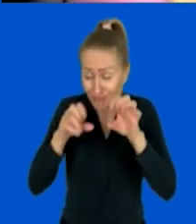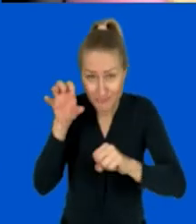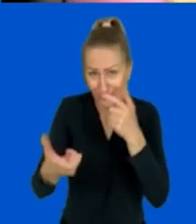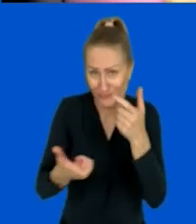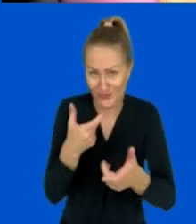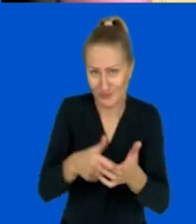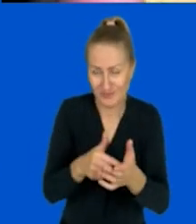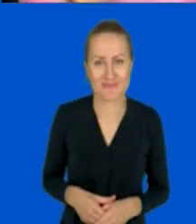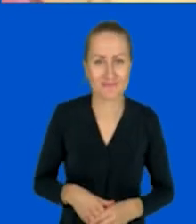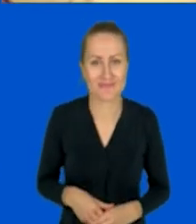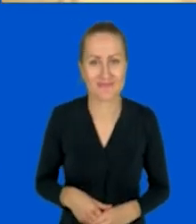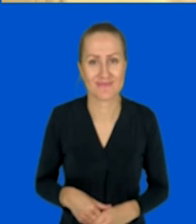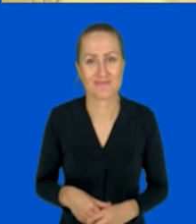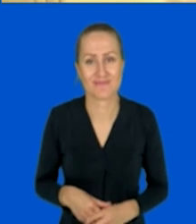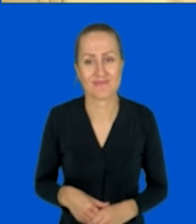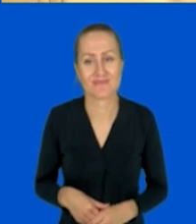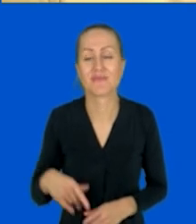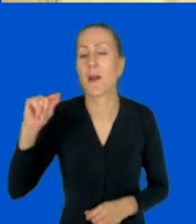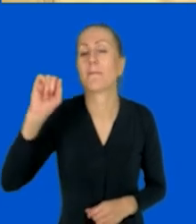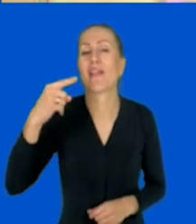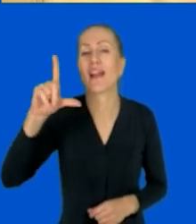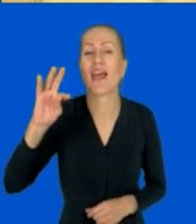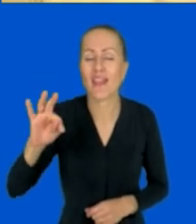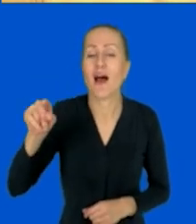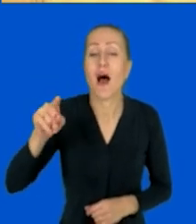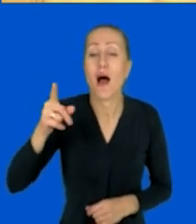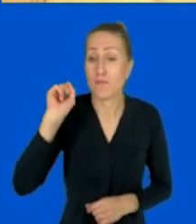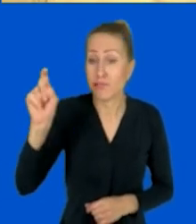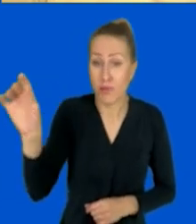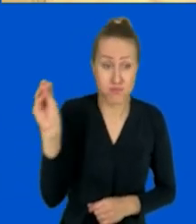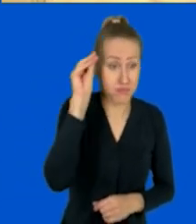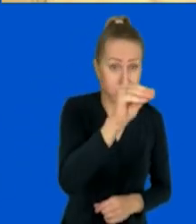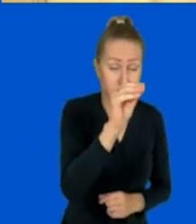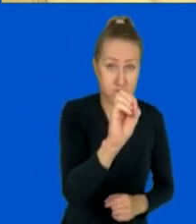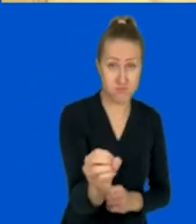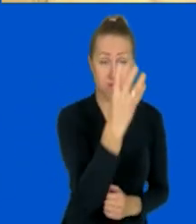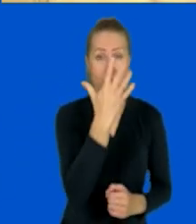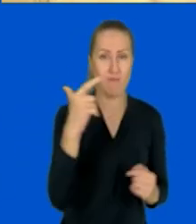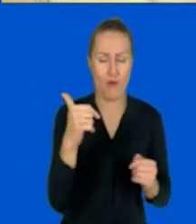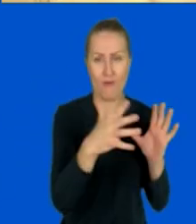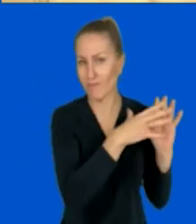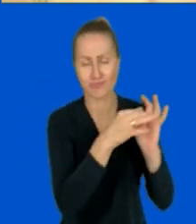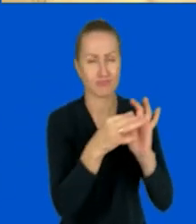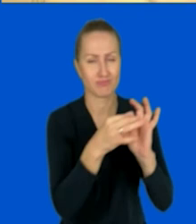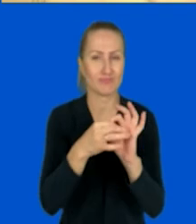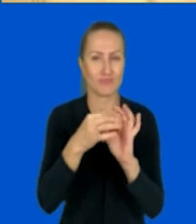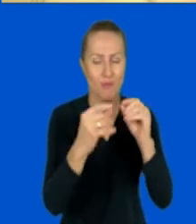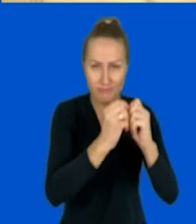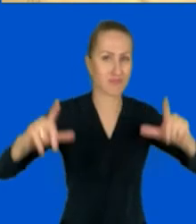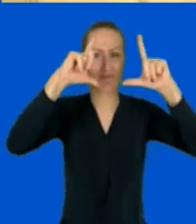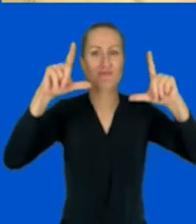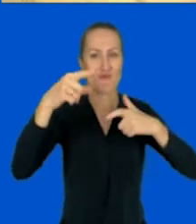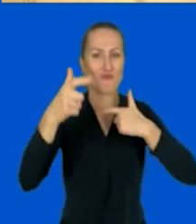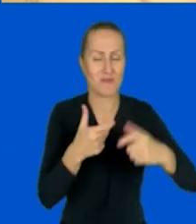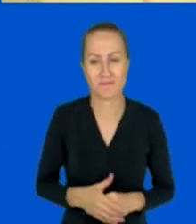Dobra. Ten Padlet powinni, ten adres po wklejeniu do przeglądarki powinien Was przerzucić do tablicy, do